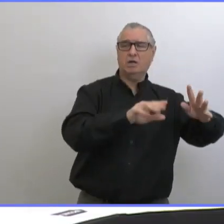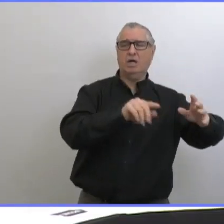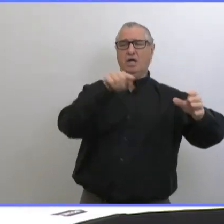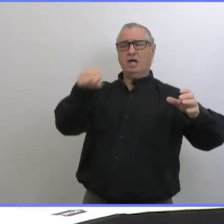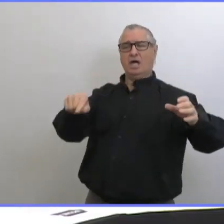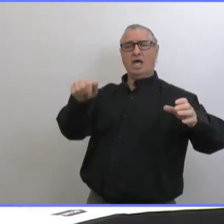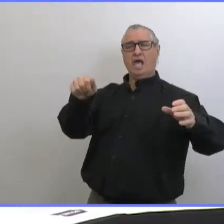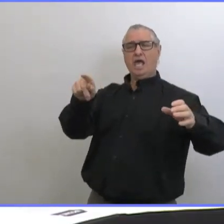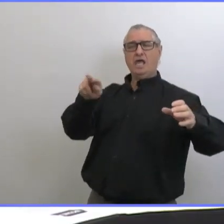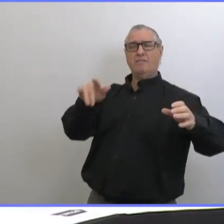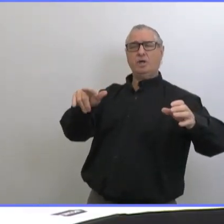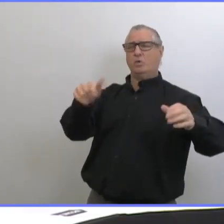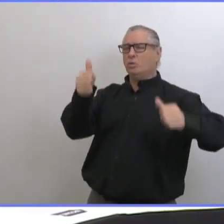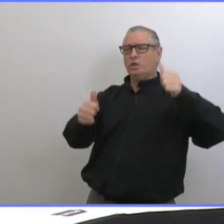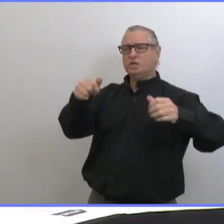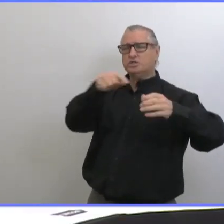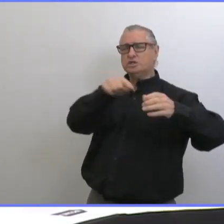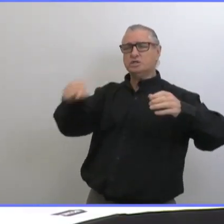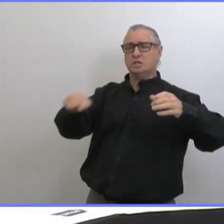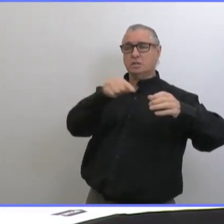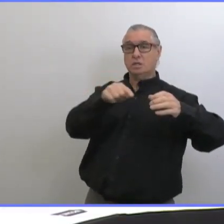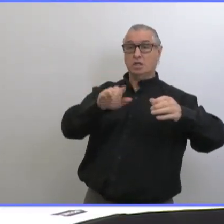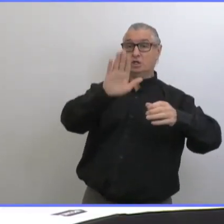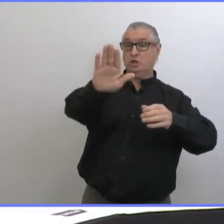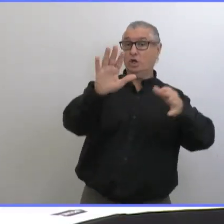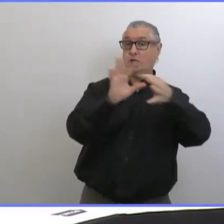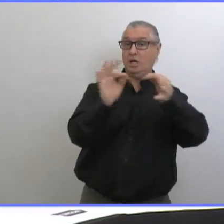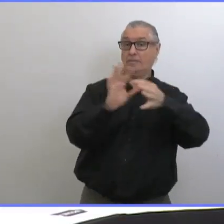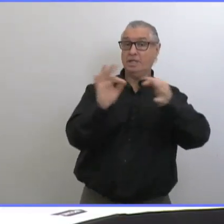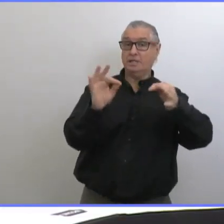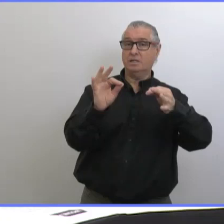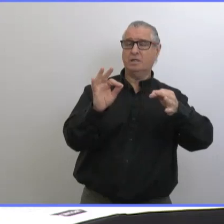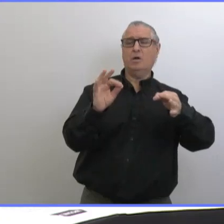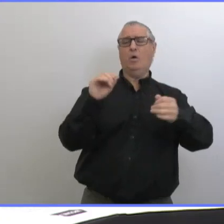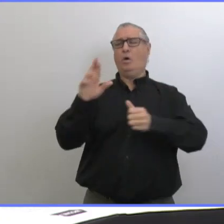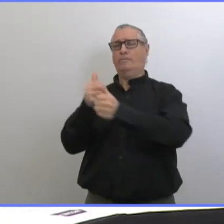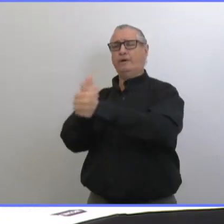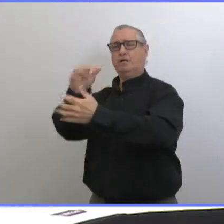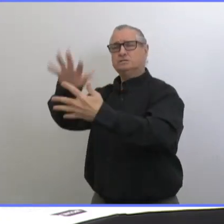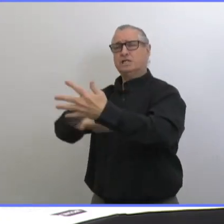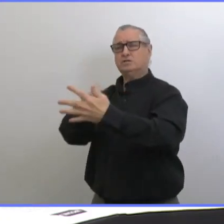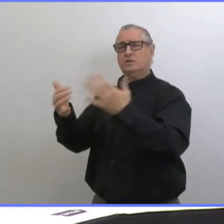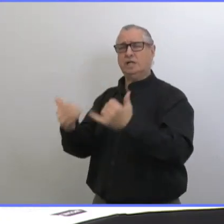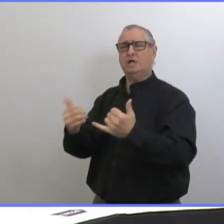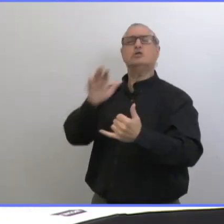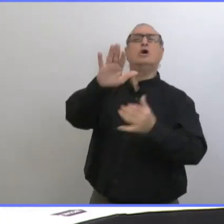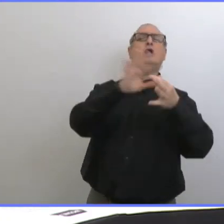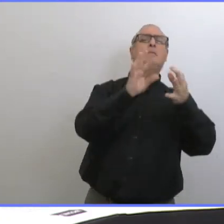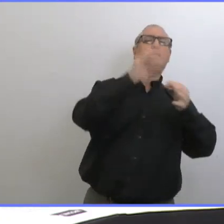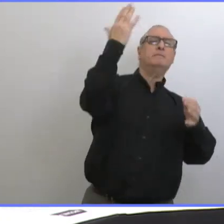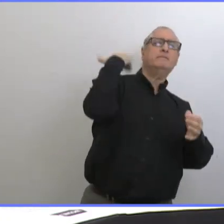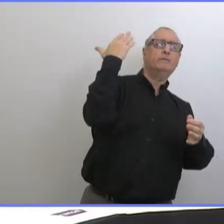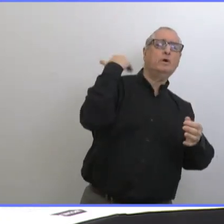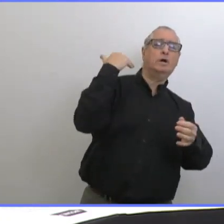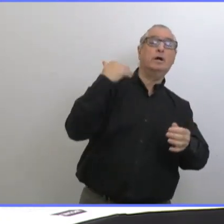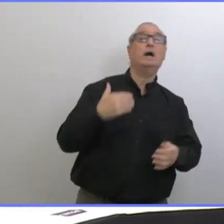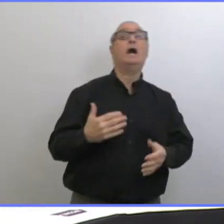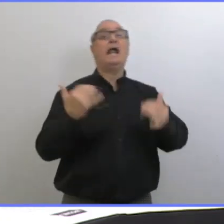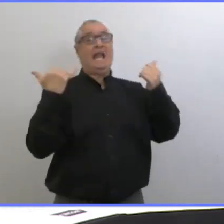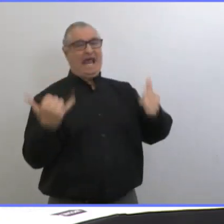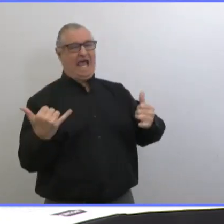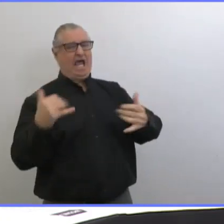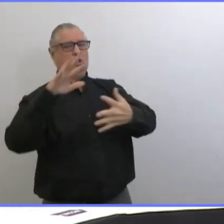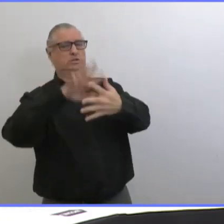février et les personnes âgées sont en mars. Les tableaux, c'est les meilleures estimations. On regarde les chiffres tous les jours et ils changent tous les jours.